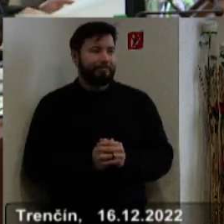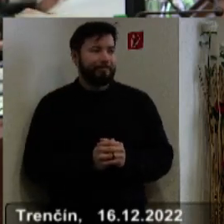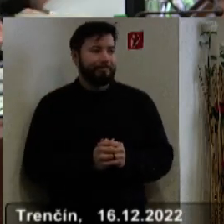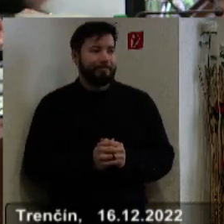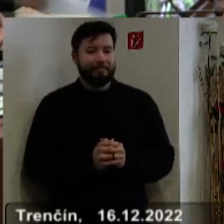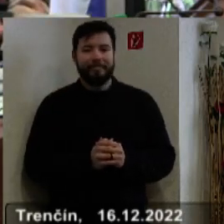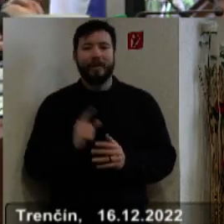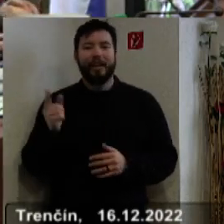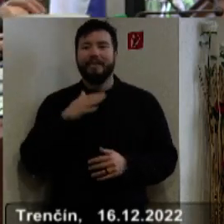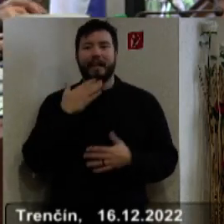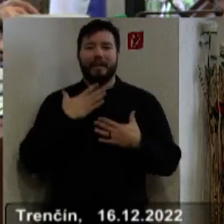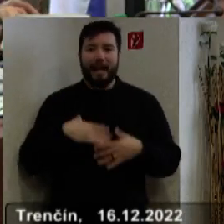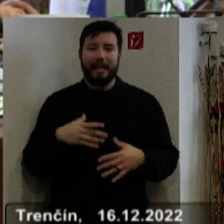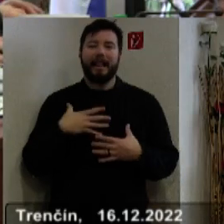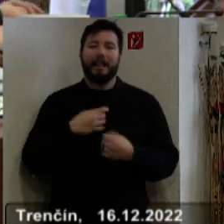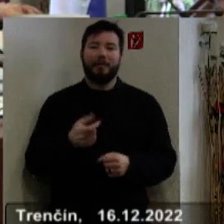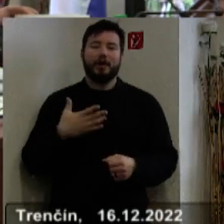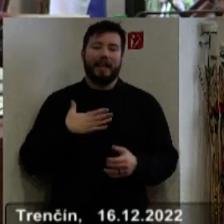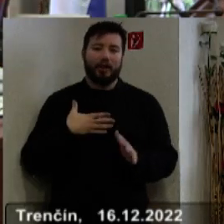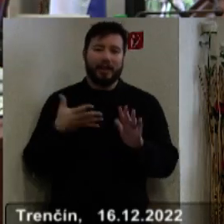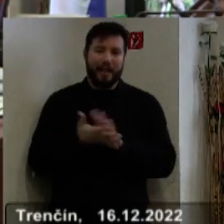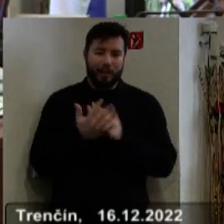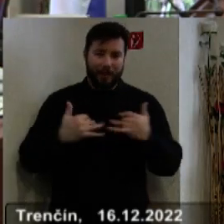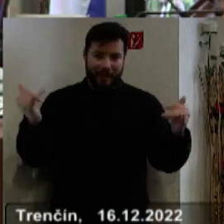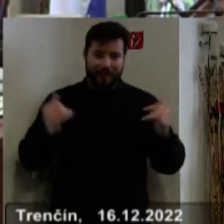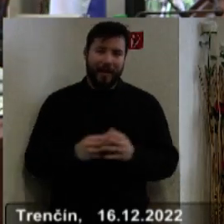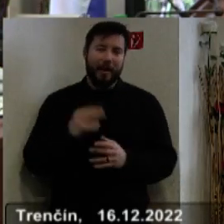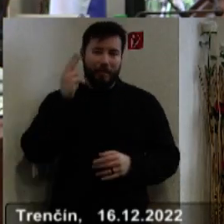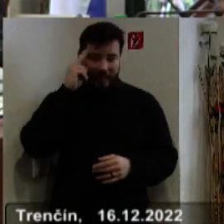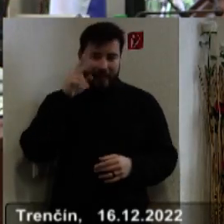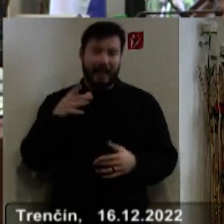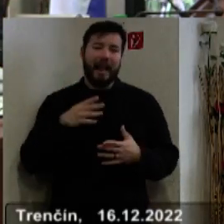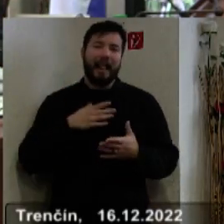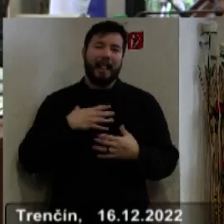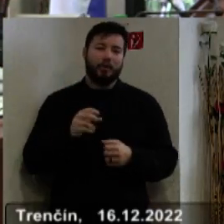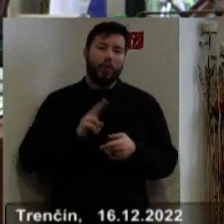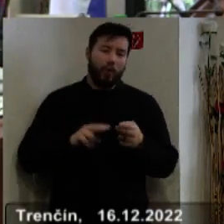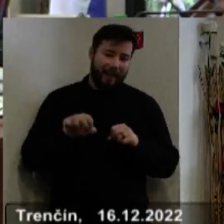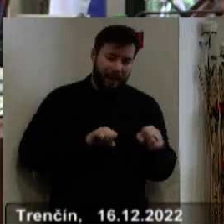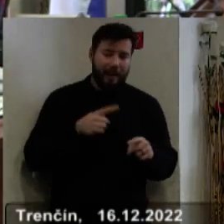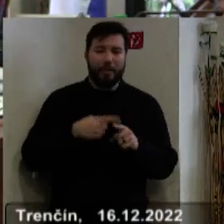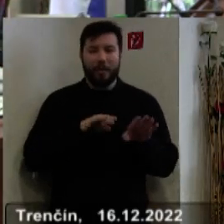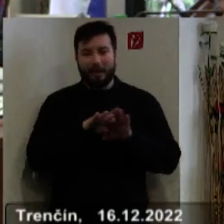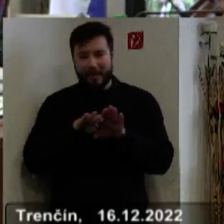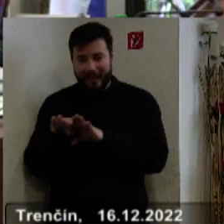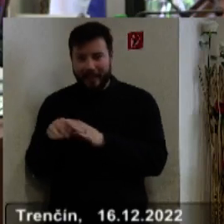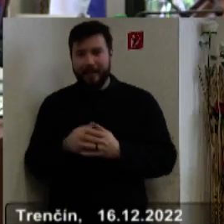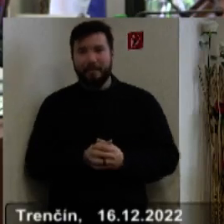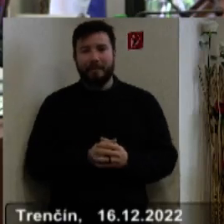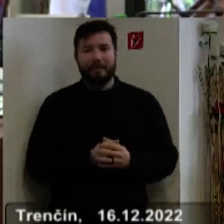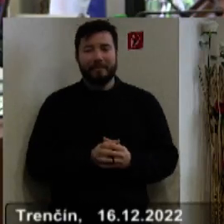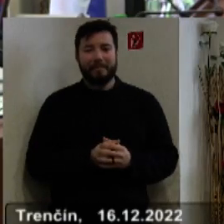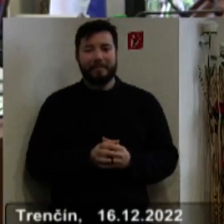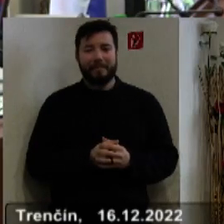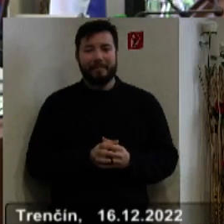Oni sú veľmi radí, keď tlmočia nám naše zastupiteľstvo. Poznáte ich tlmočia aj na úrade vlády a na ministerstvách, ale myslím, že